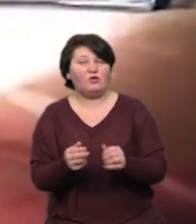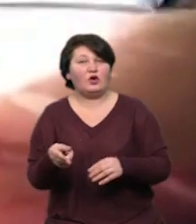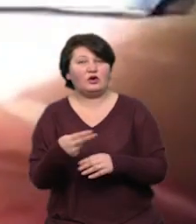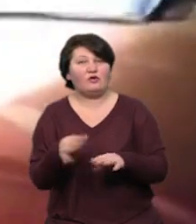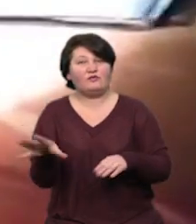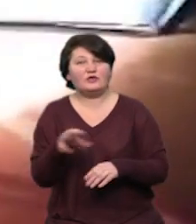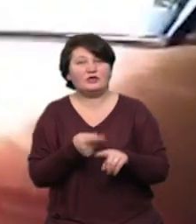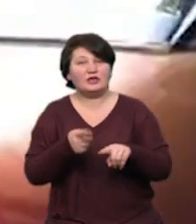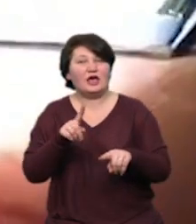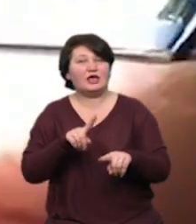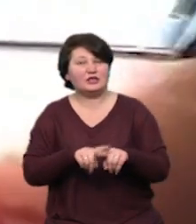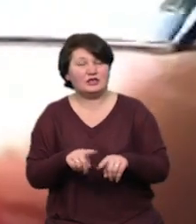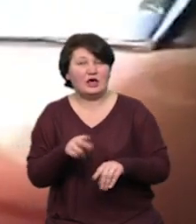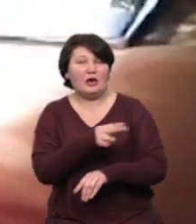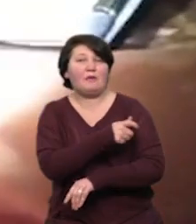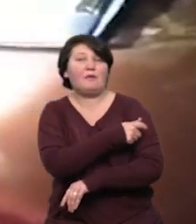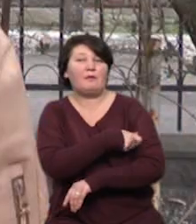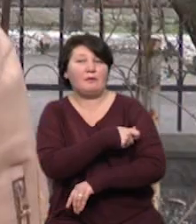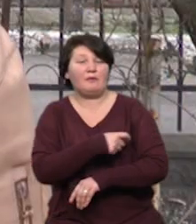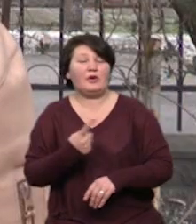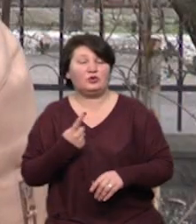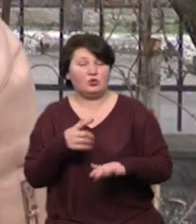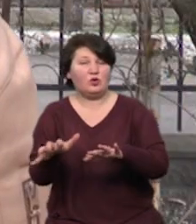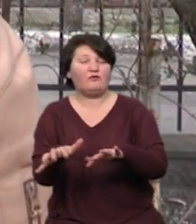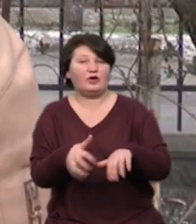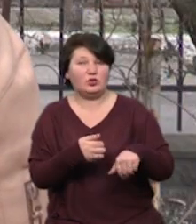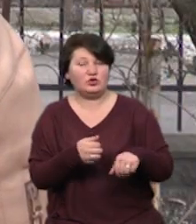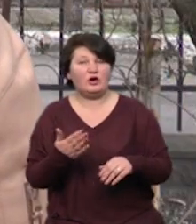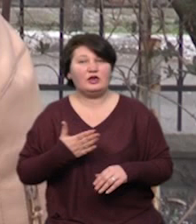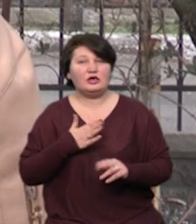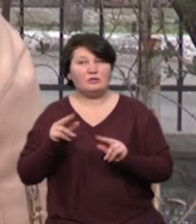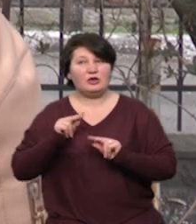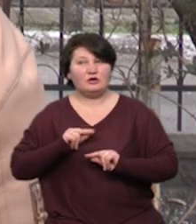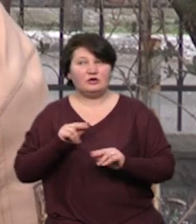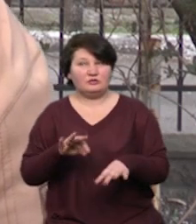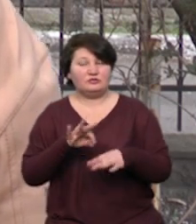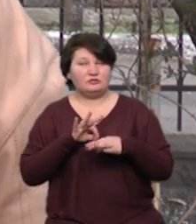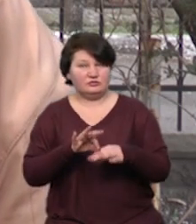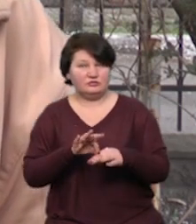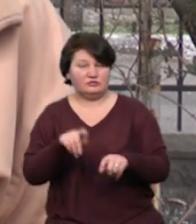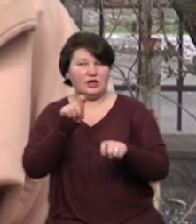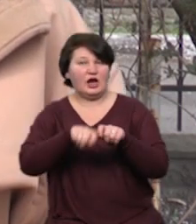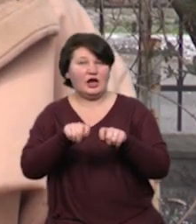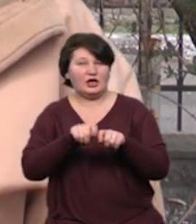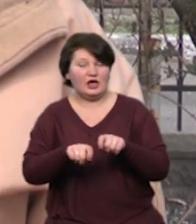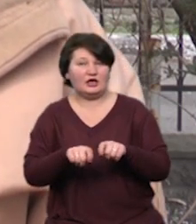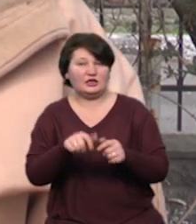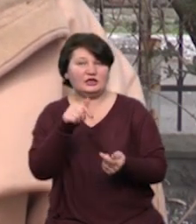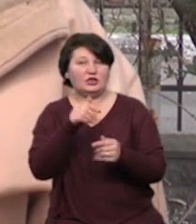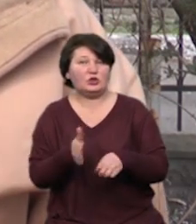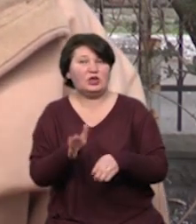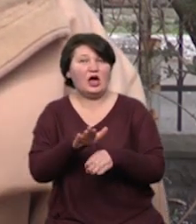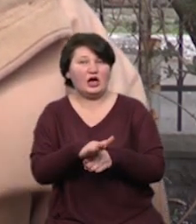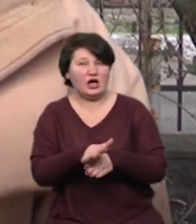це рибоохоронний патруль вилучив. Наші працівники здійснили рибоохоронний рейд згідно наказу разом з